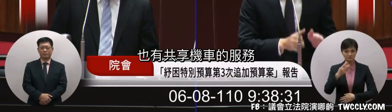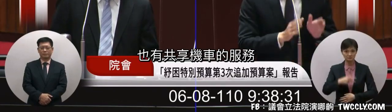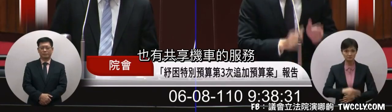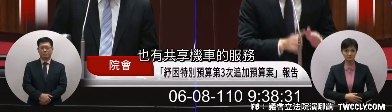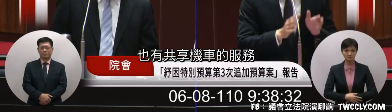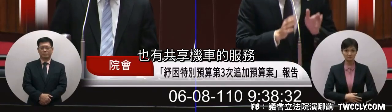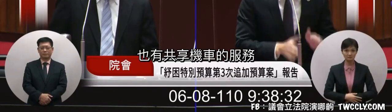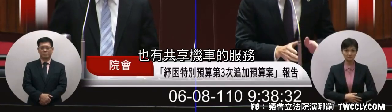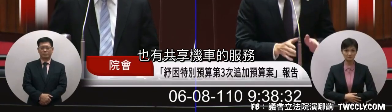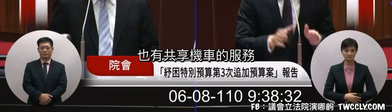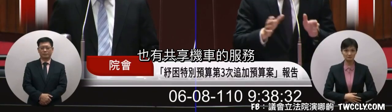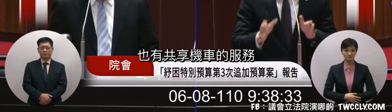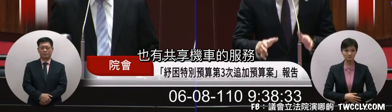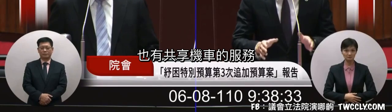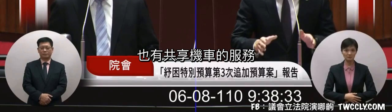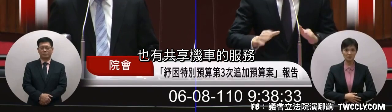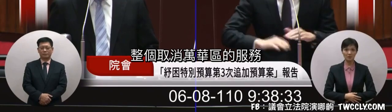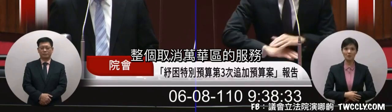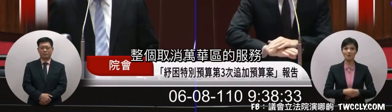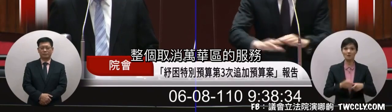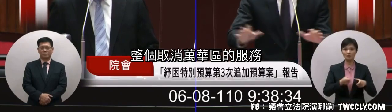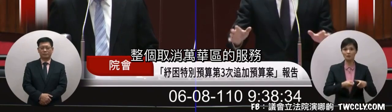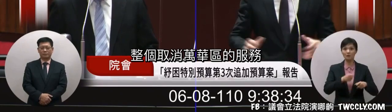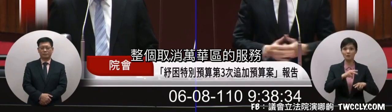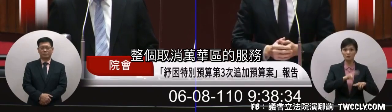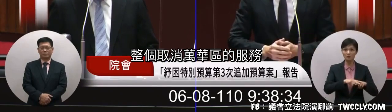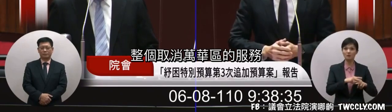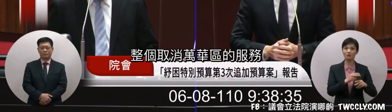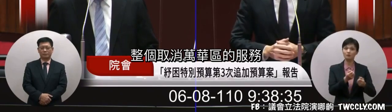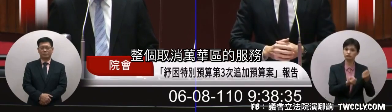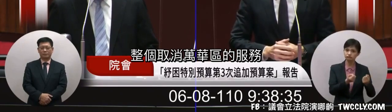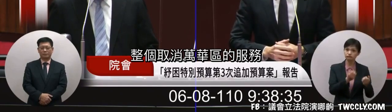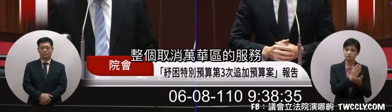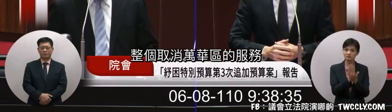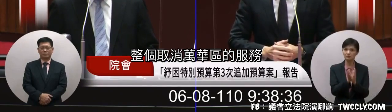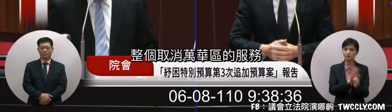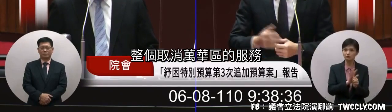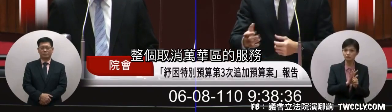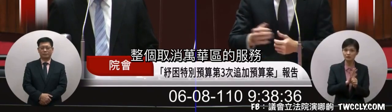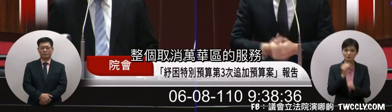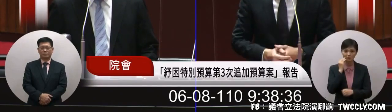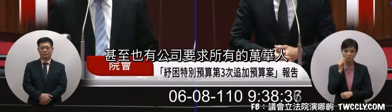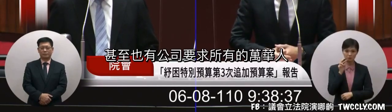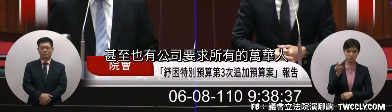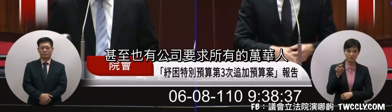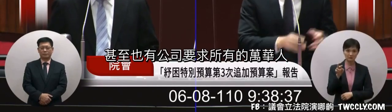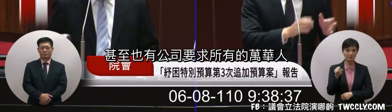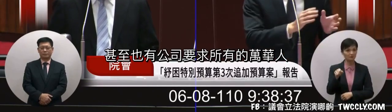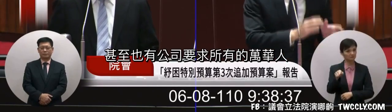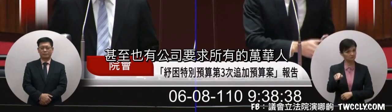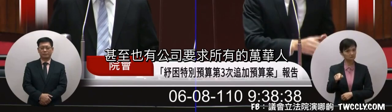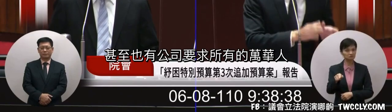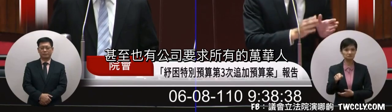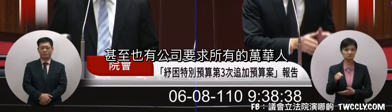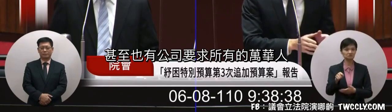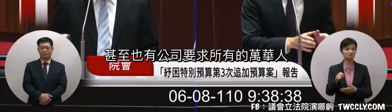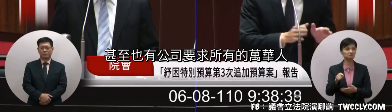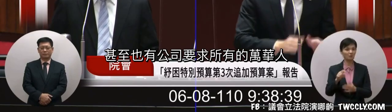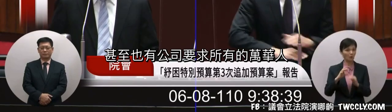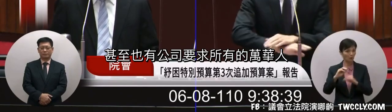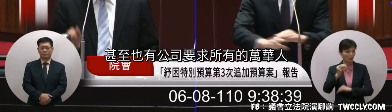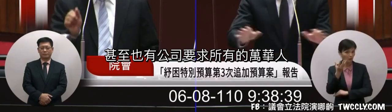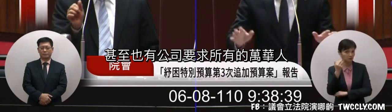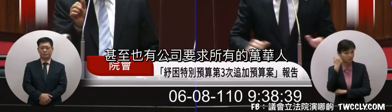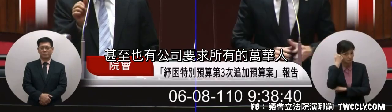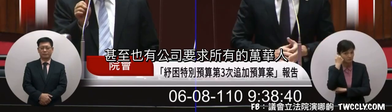享基車的這個服務整個出銷漫畫庫的服務甚至也有公司